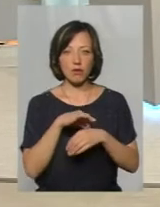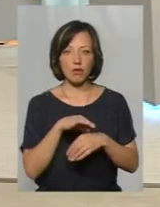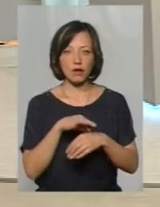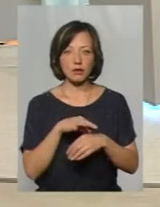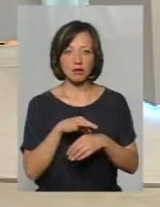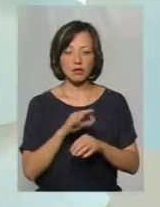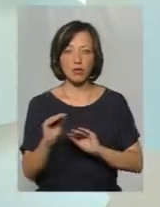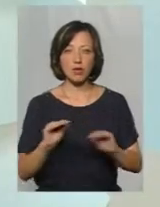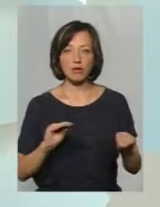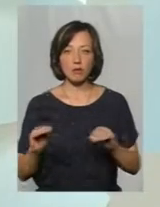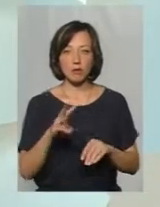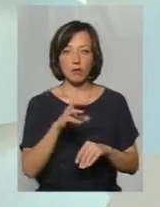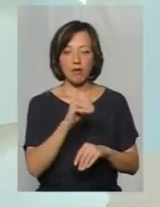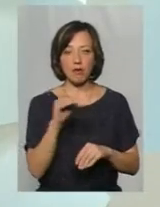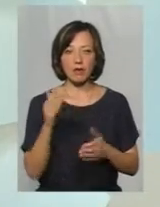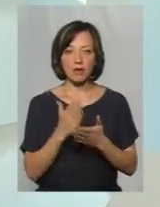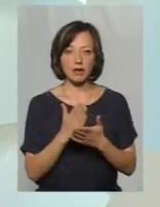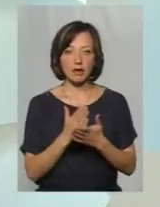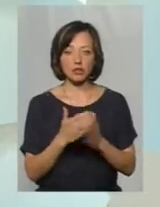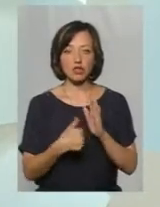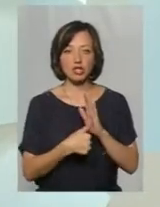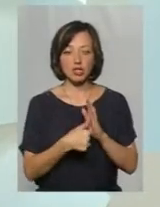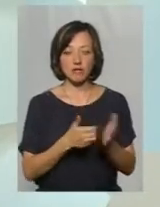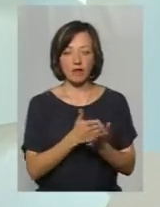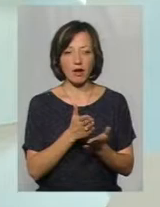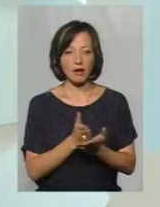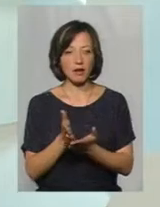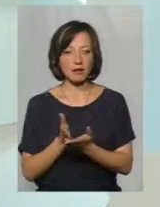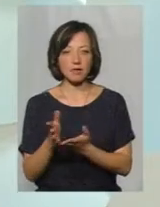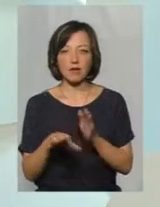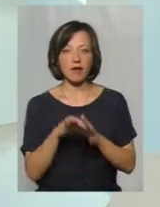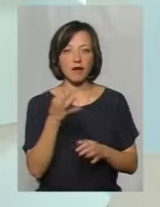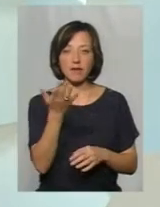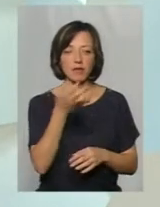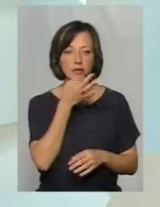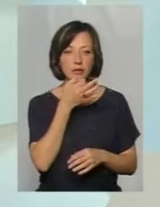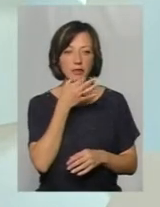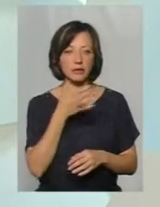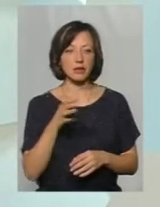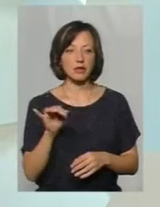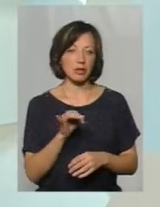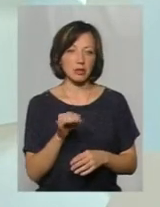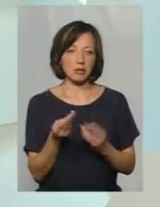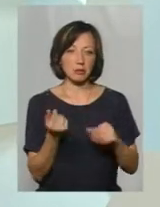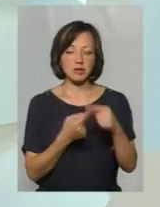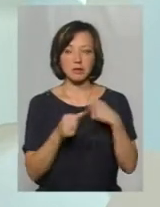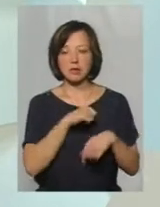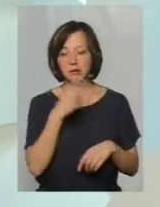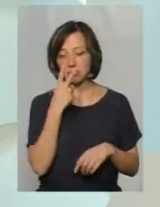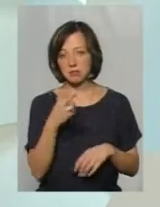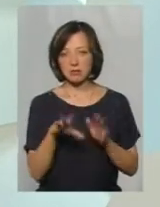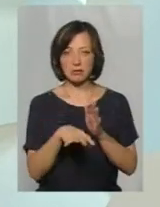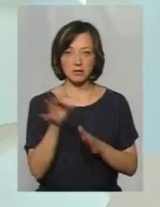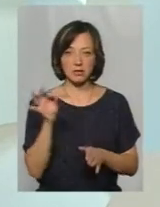проведення, впорядкування цих мафів, тому там є, якщо я не помалюю, шість варіантів на вибір, і підприємці вже самі дивляться. Тобто,